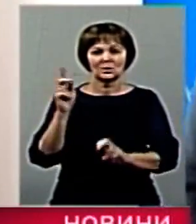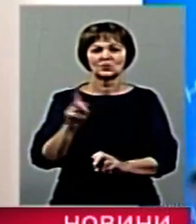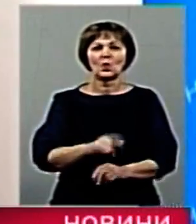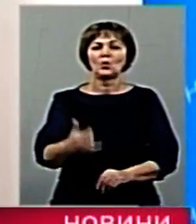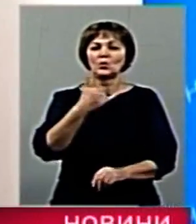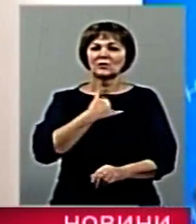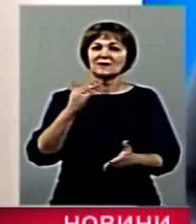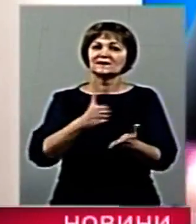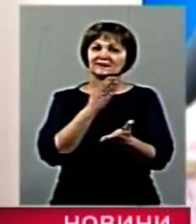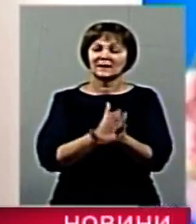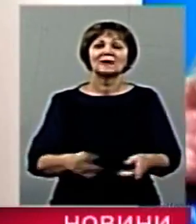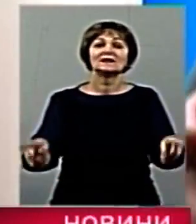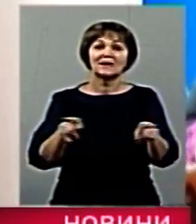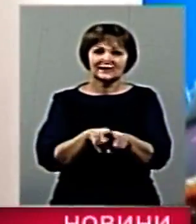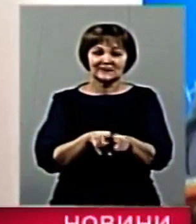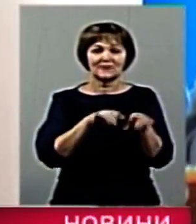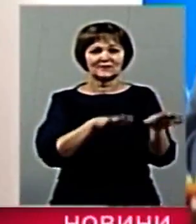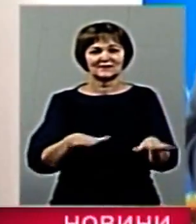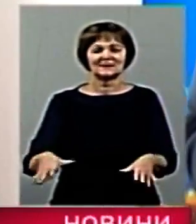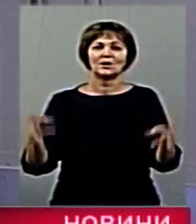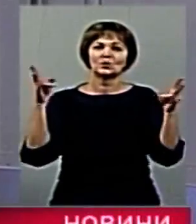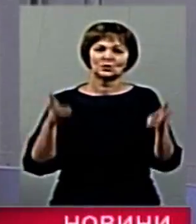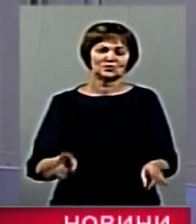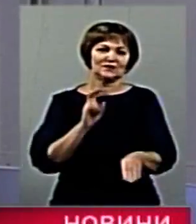нас є такі місця, які варто відвідати.